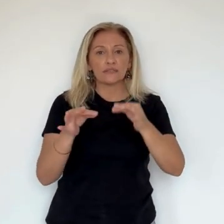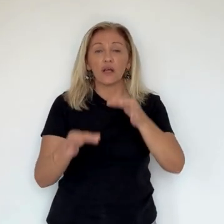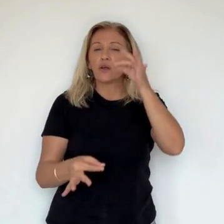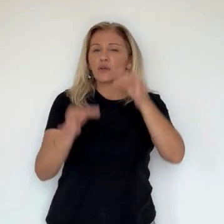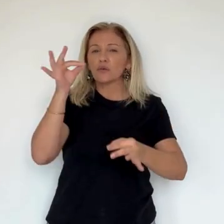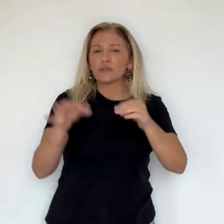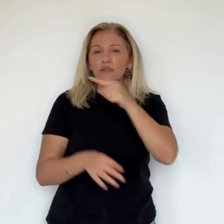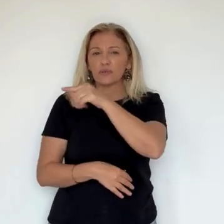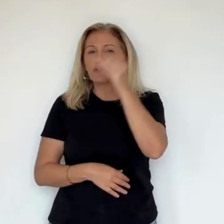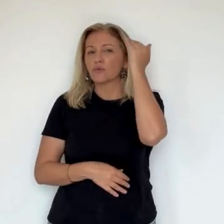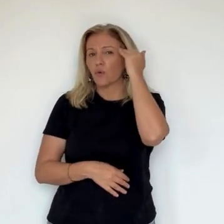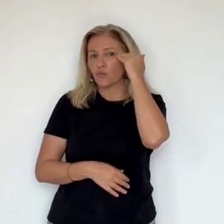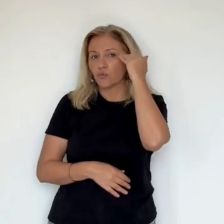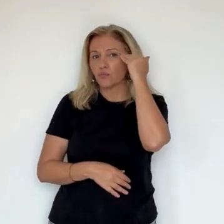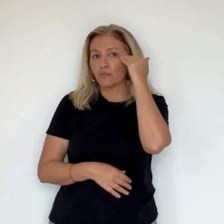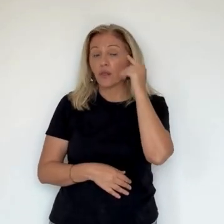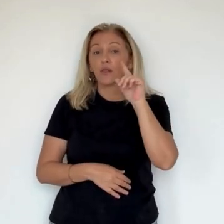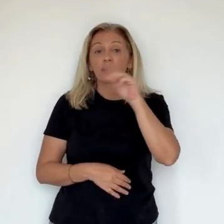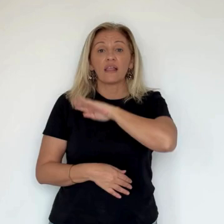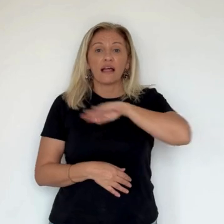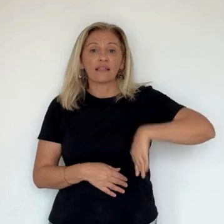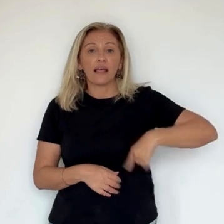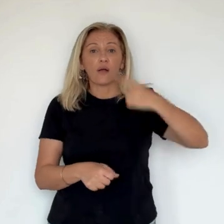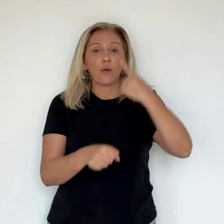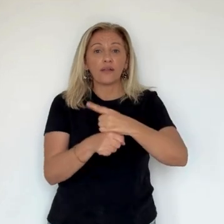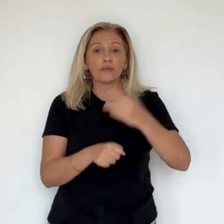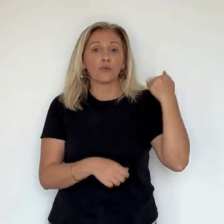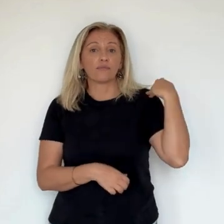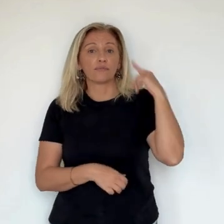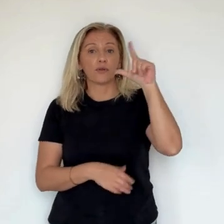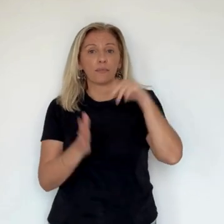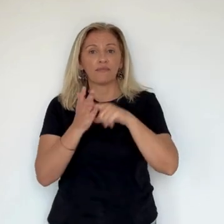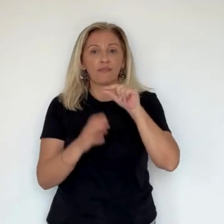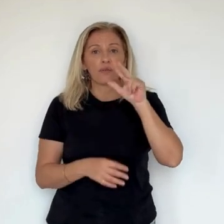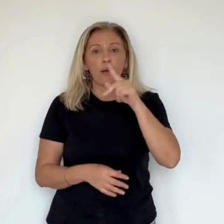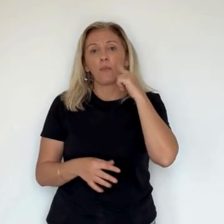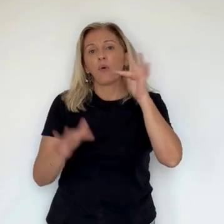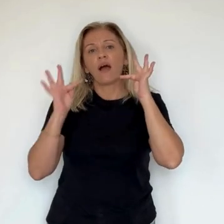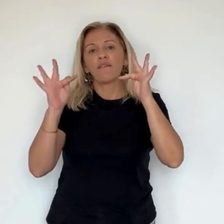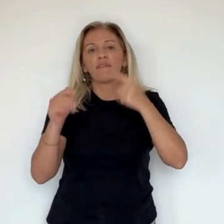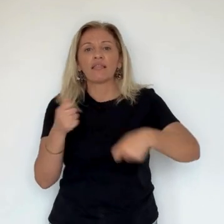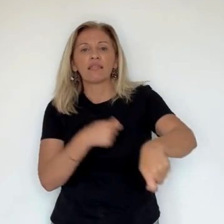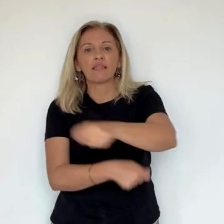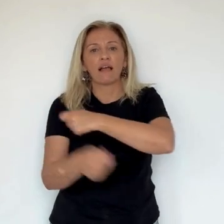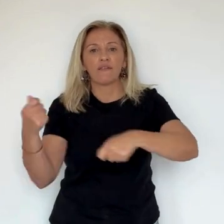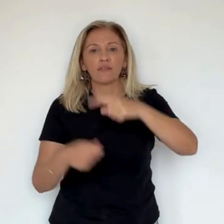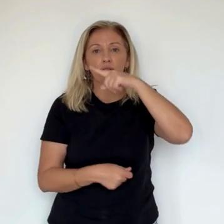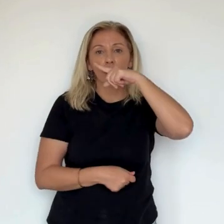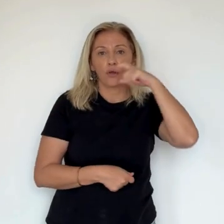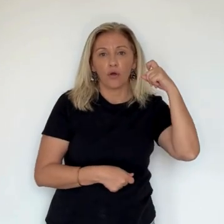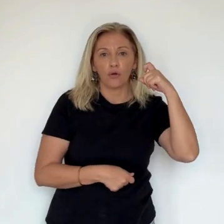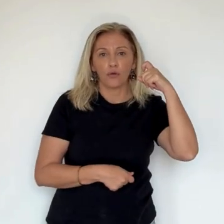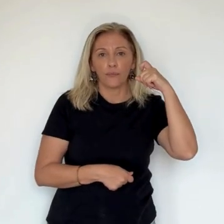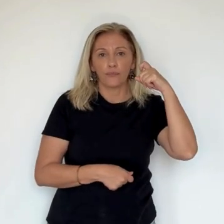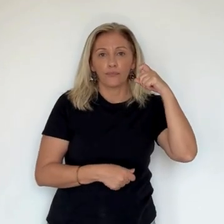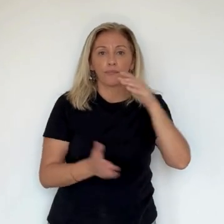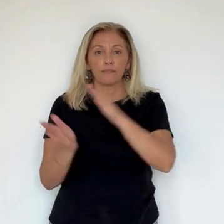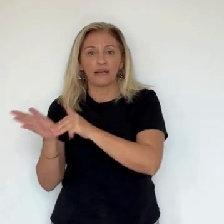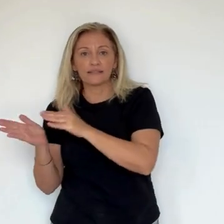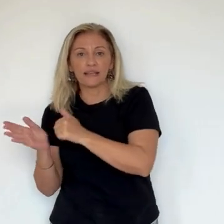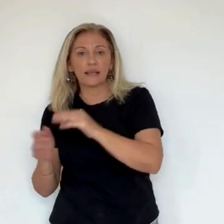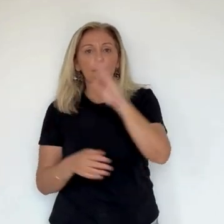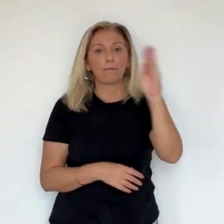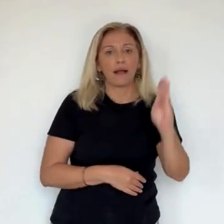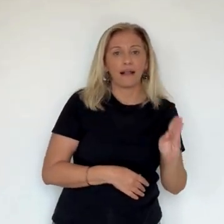Depuis 2013, Massimo Ponchelet était connu défavorablement de la justice. Dernière condamnation en date, en 2023, un dossier de